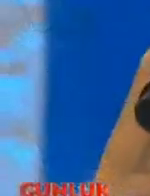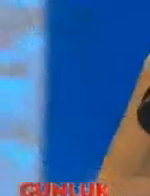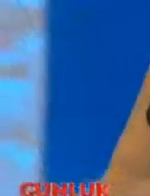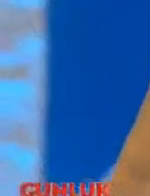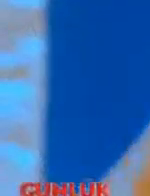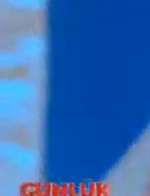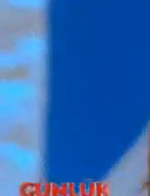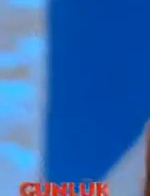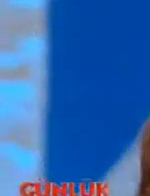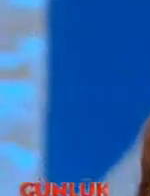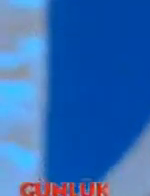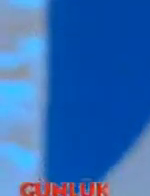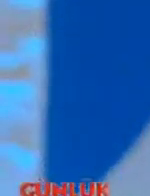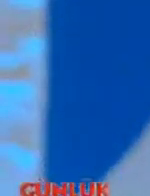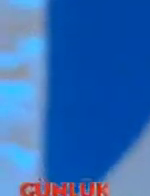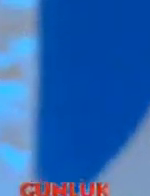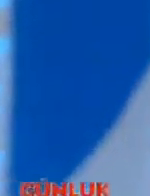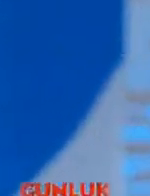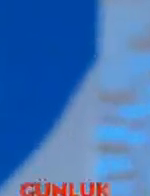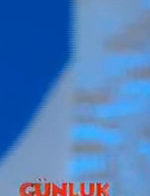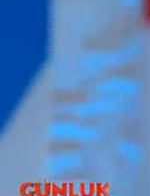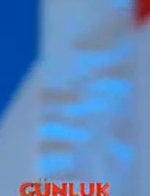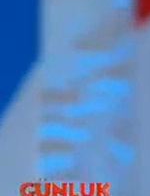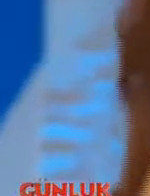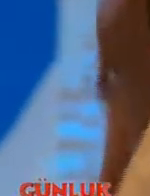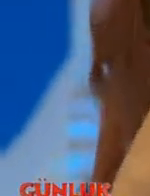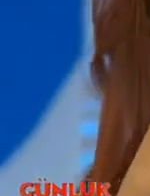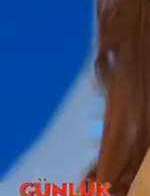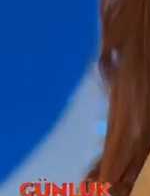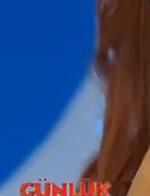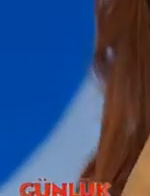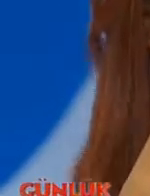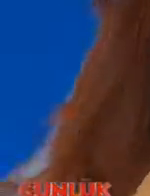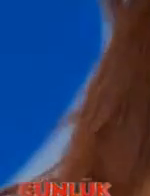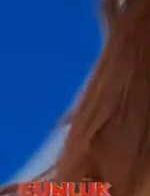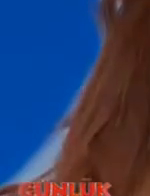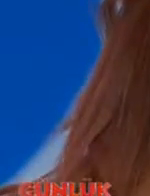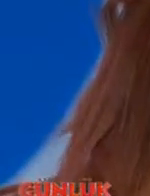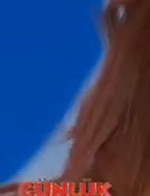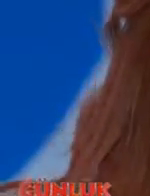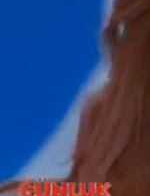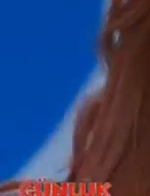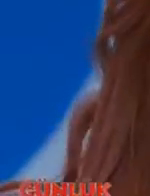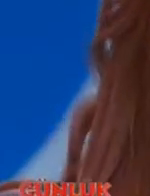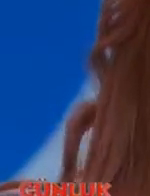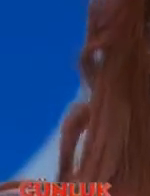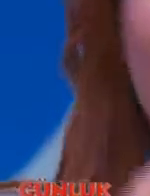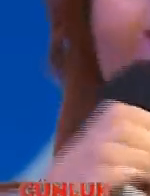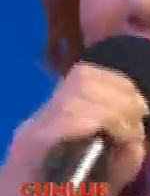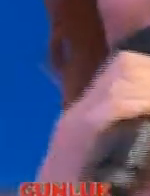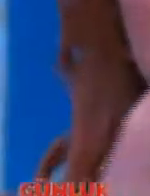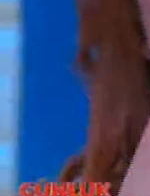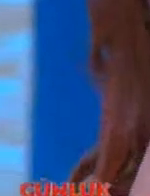sevgi kimin nefret kimin hasret alır ya